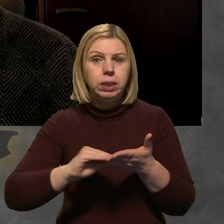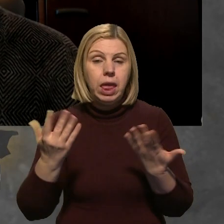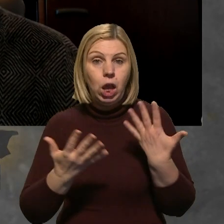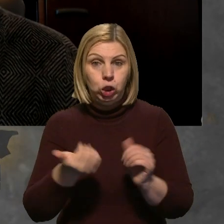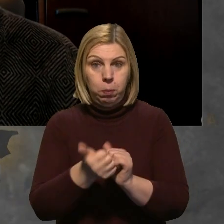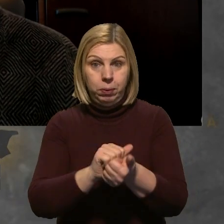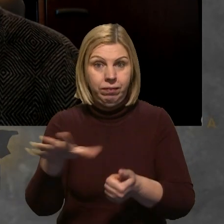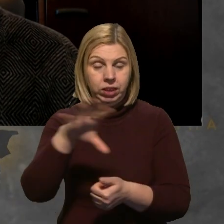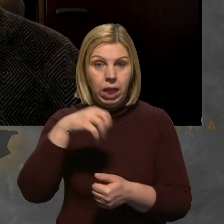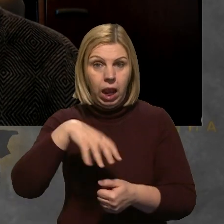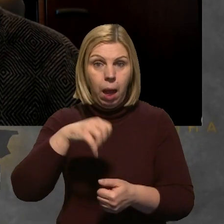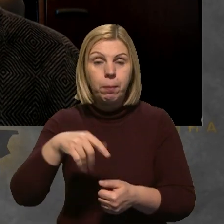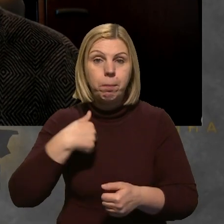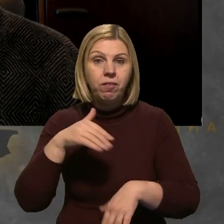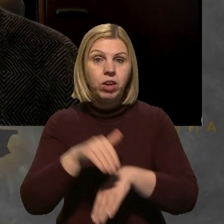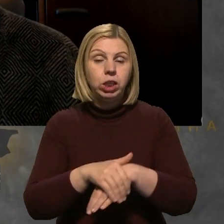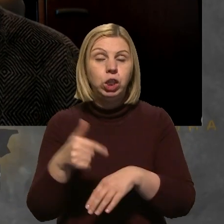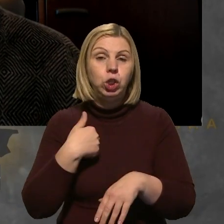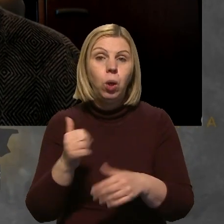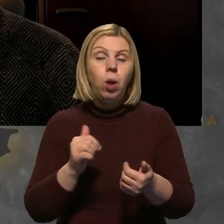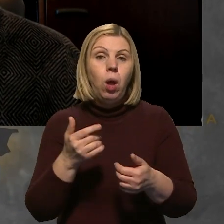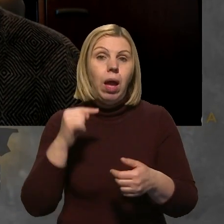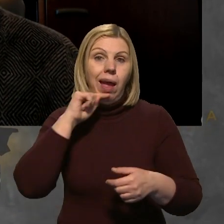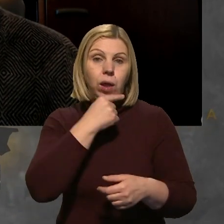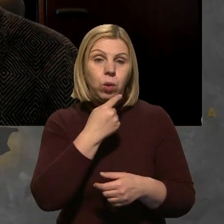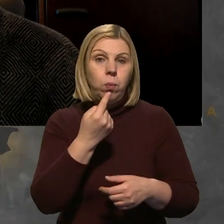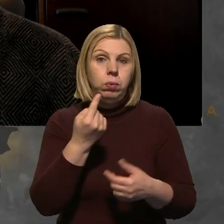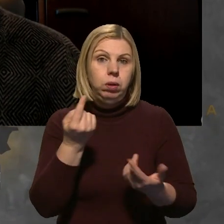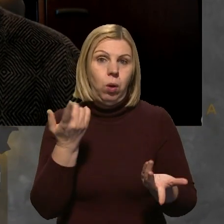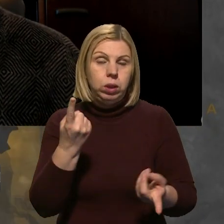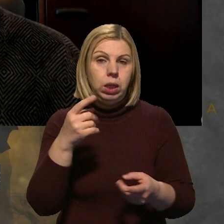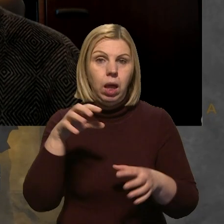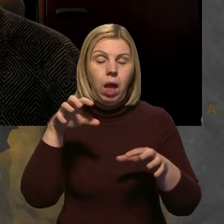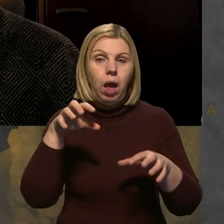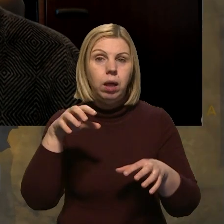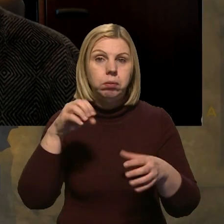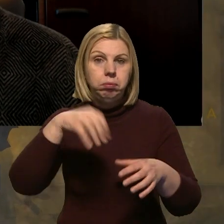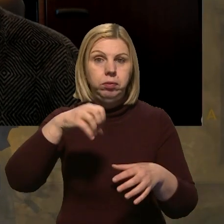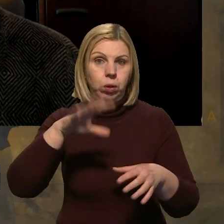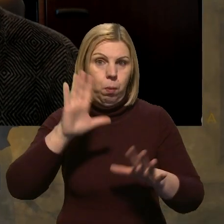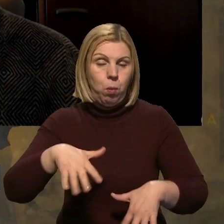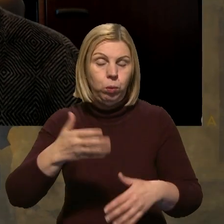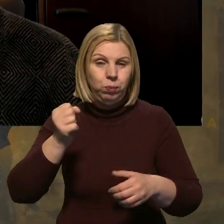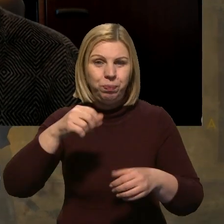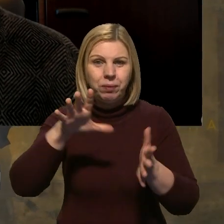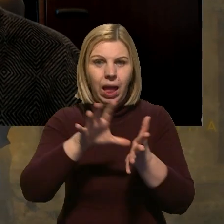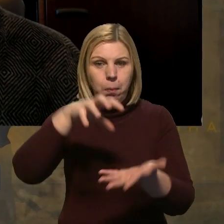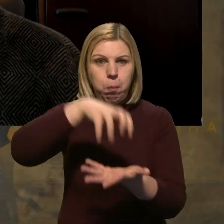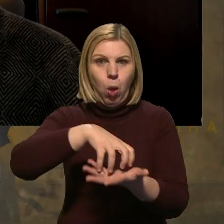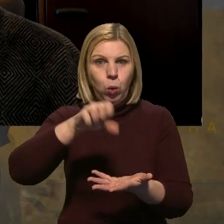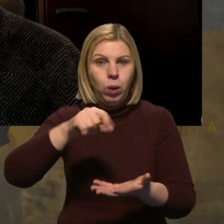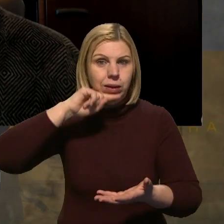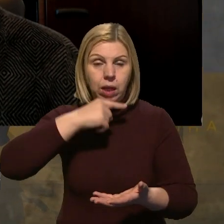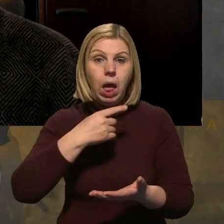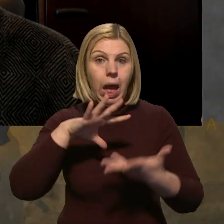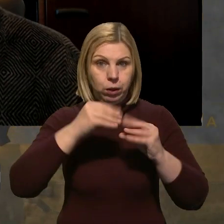замінити всі ці лампочки, то ми фактично покриємо роботу одного енергоблоку ядерного. Чи справді це так і чи це вдало